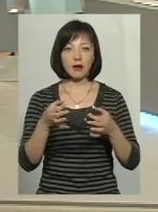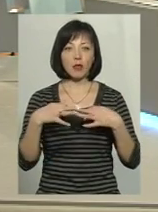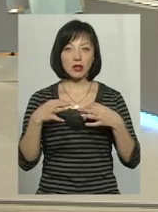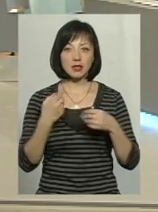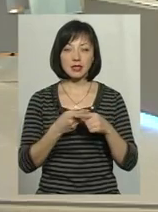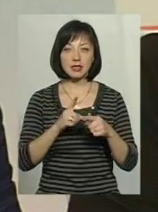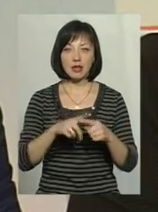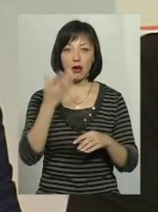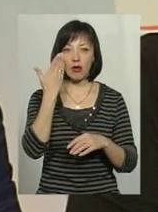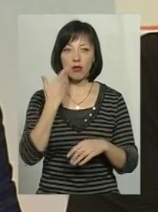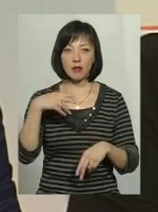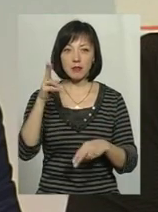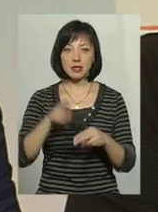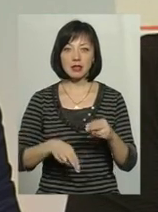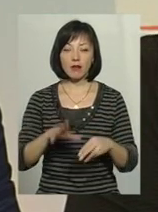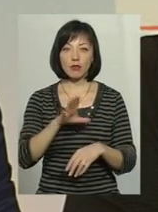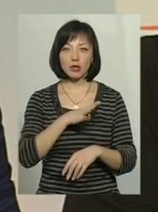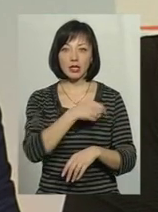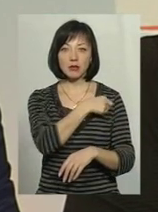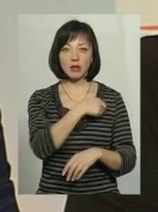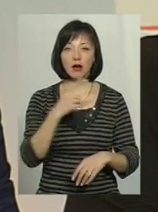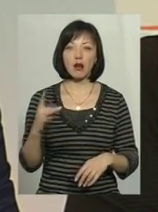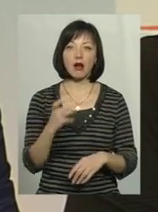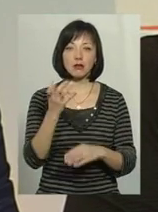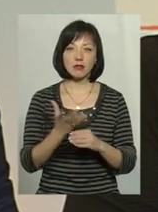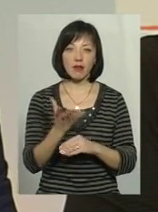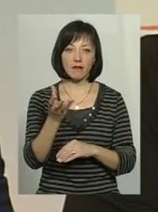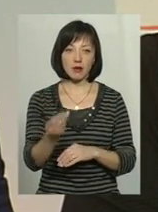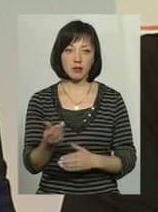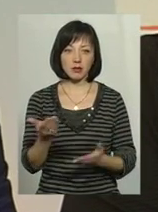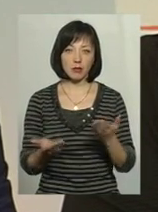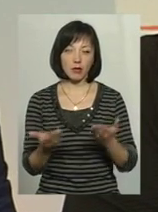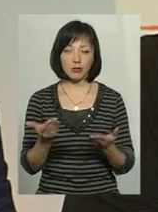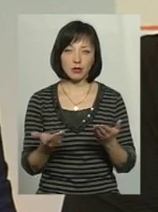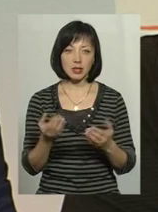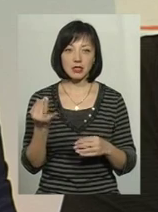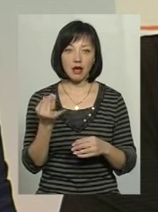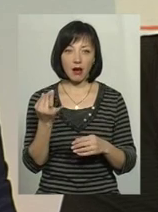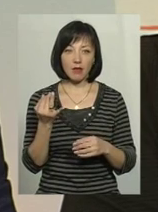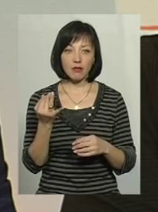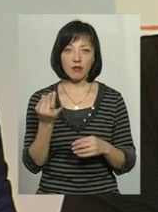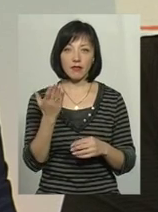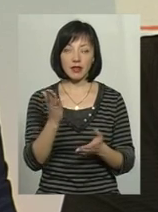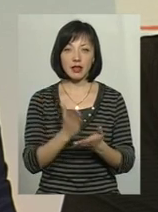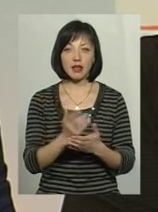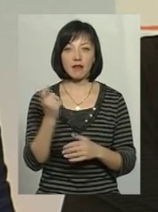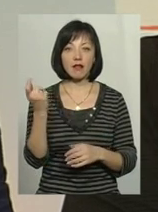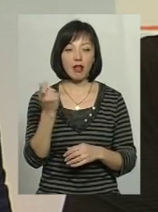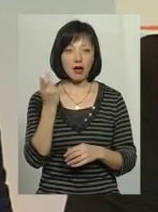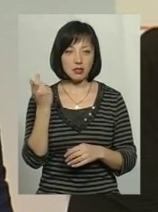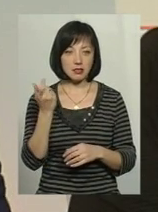що це після того, як він перестав бути депутатом, це була одноразова виплата, мабуть. Цікаво, тому що він є власником